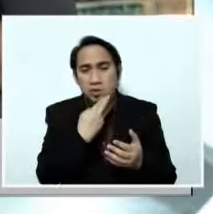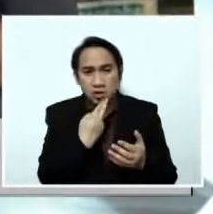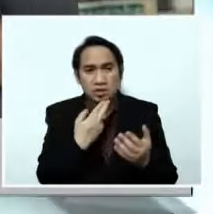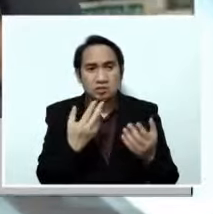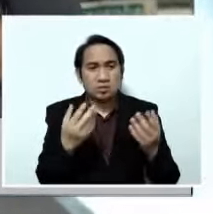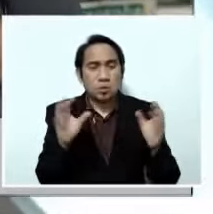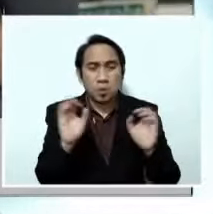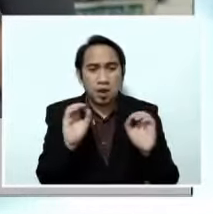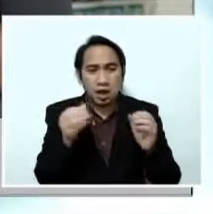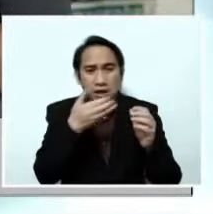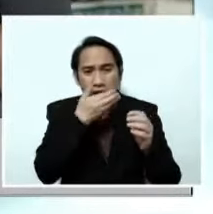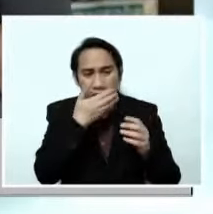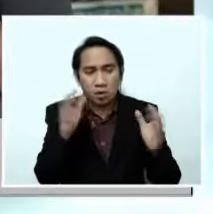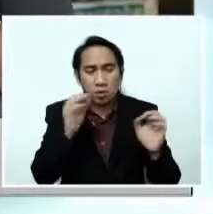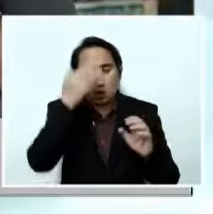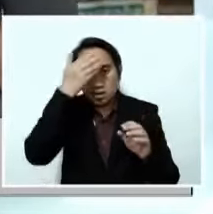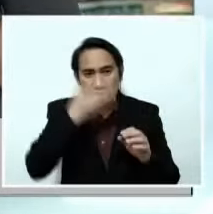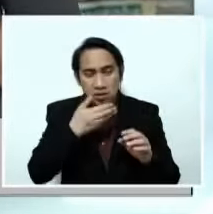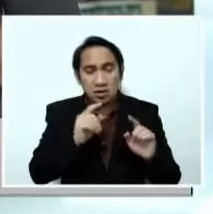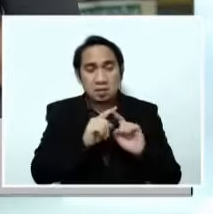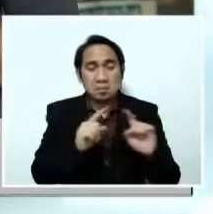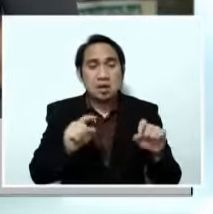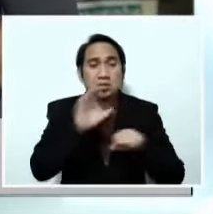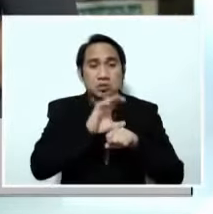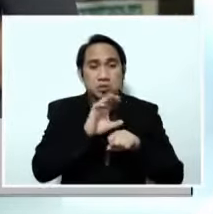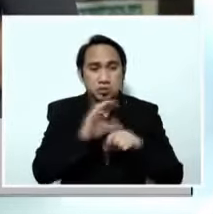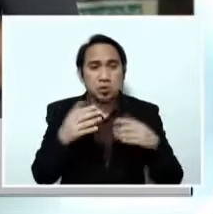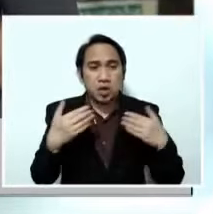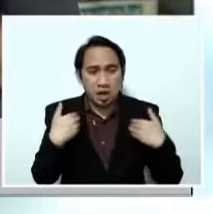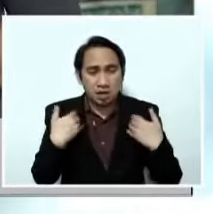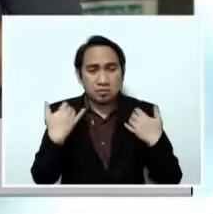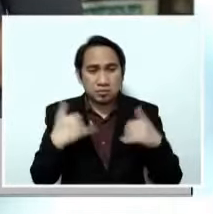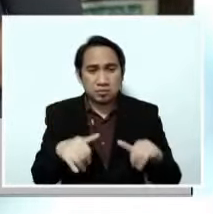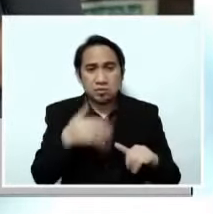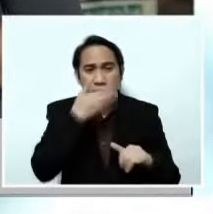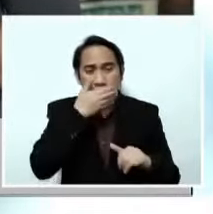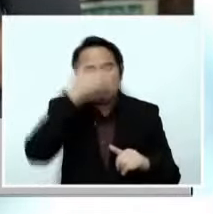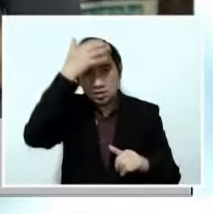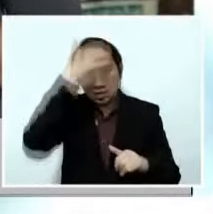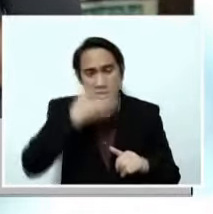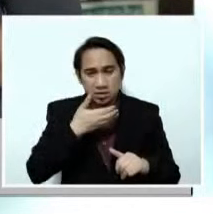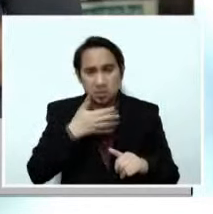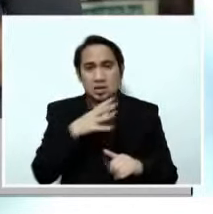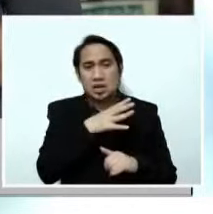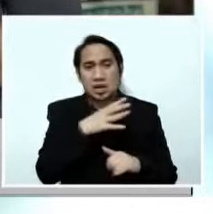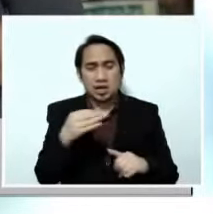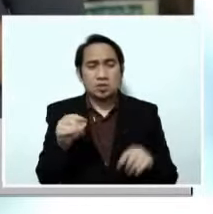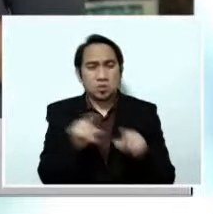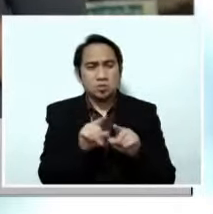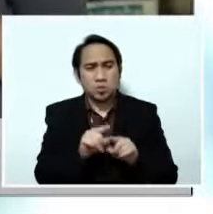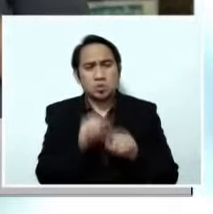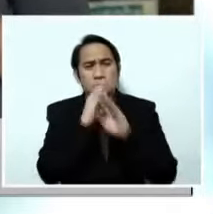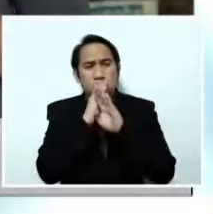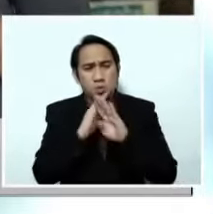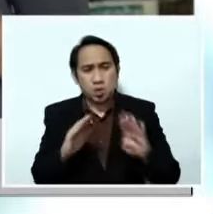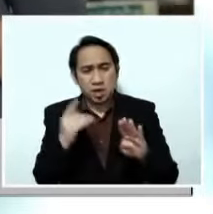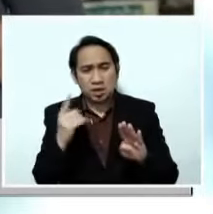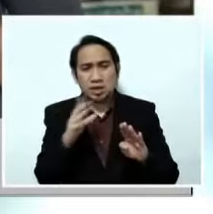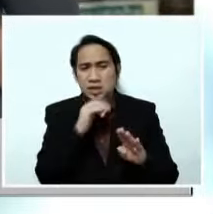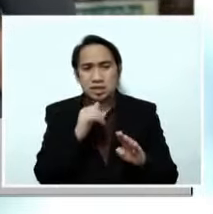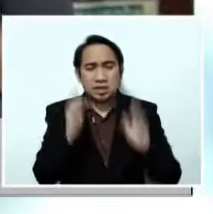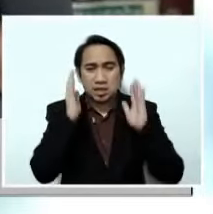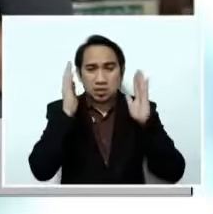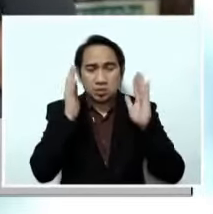simbahan, nananatili sila naka face mask, nananatili naka face shield at tahimik lang na sumisimba at hindi nagkikwentuhan.